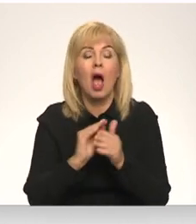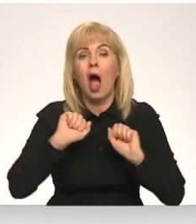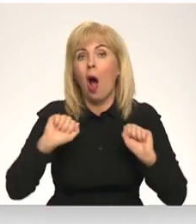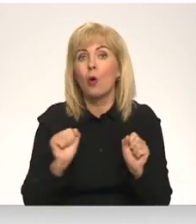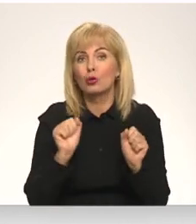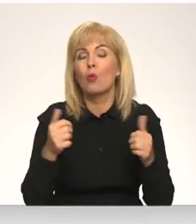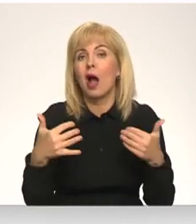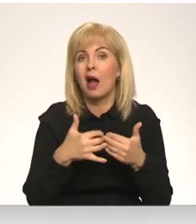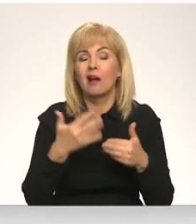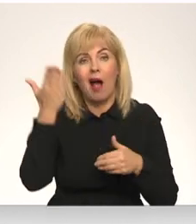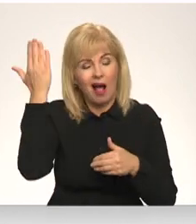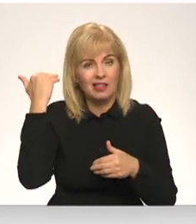vēl atcerās no tālaika pret stāves.